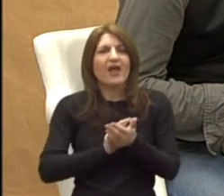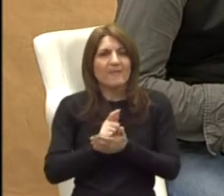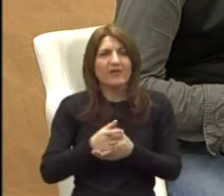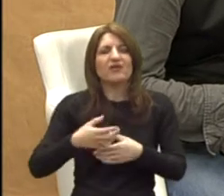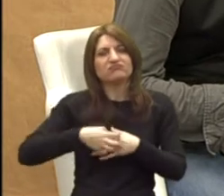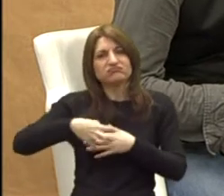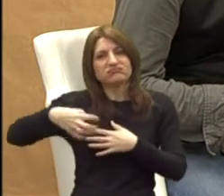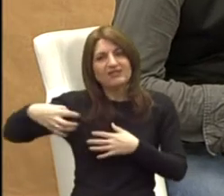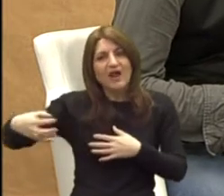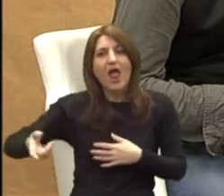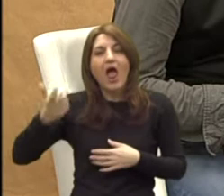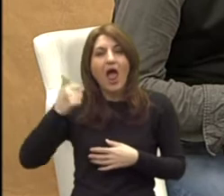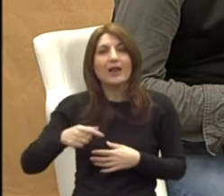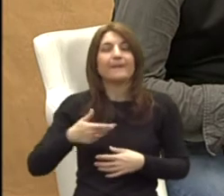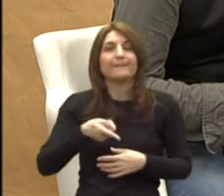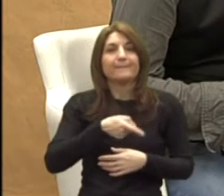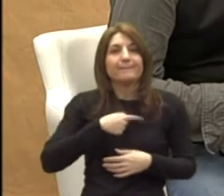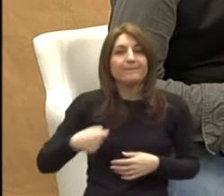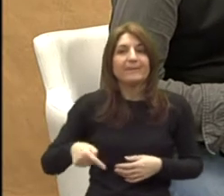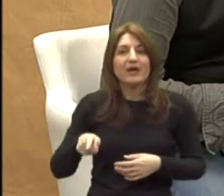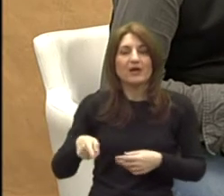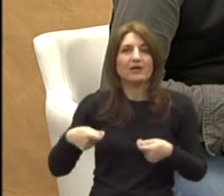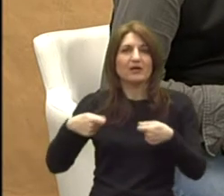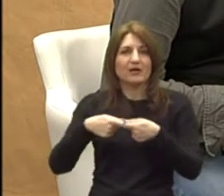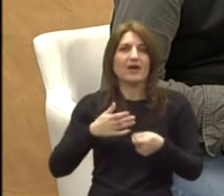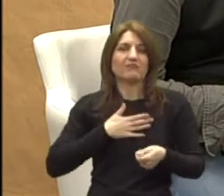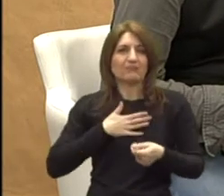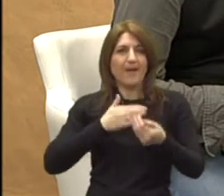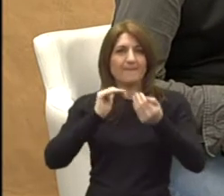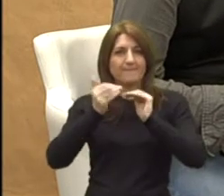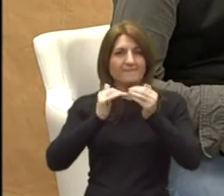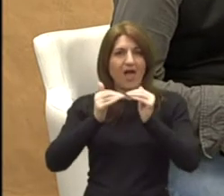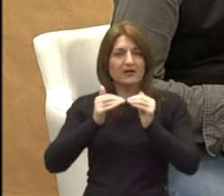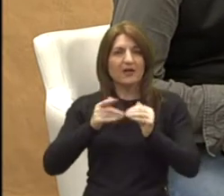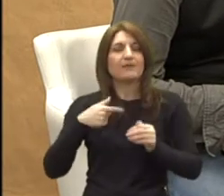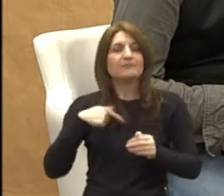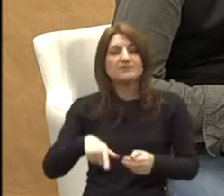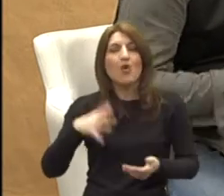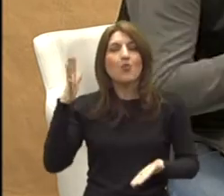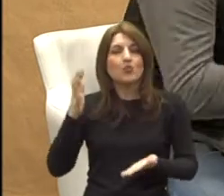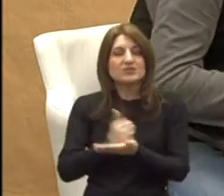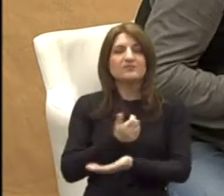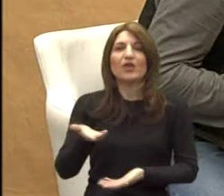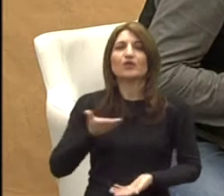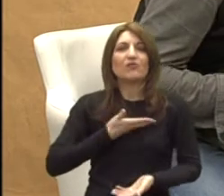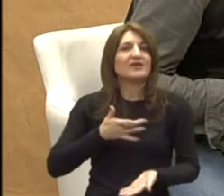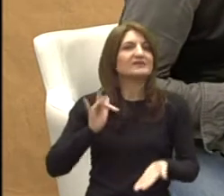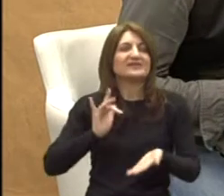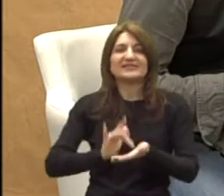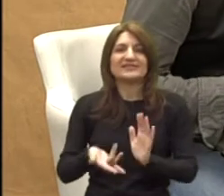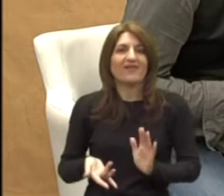traje, ali da smo mi u kombinaciji sa našim partnerima uspjeli dobiti sredstva iz